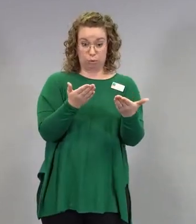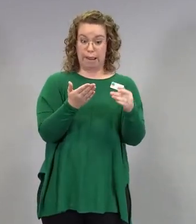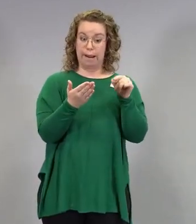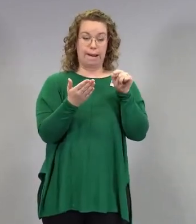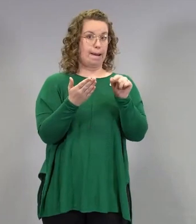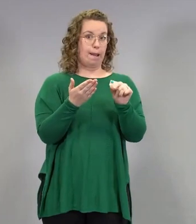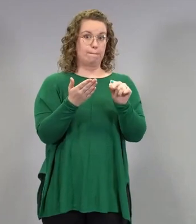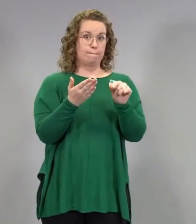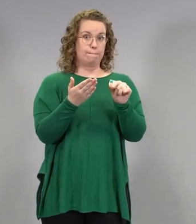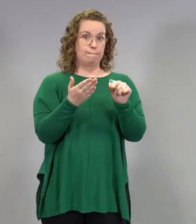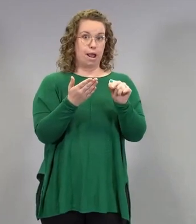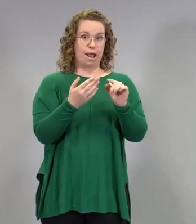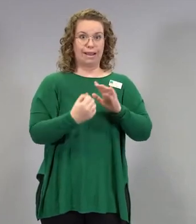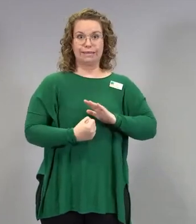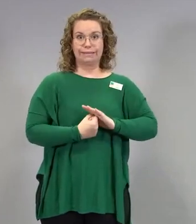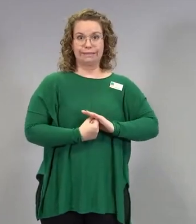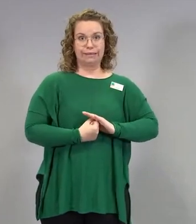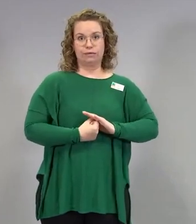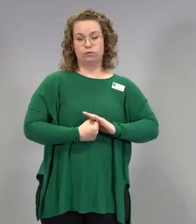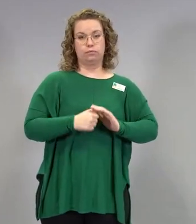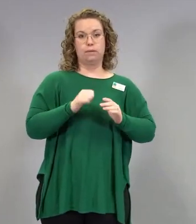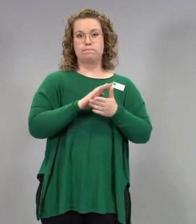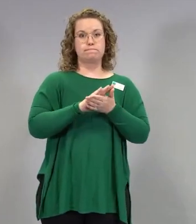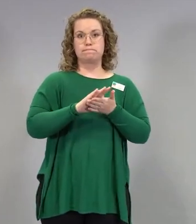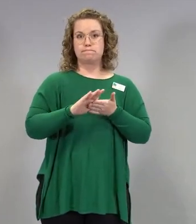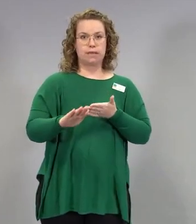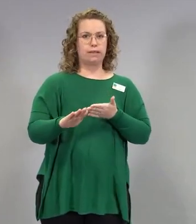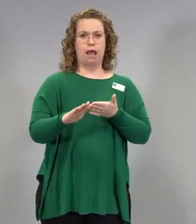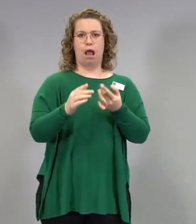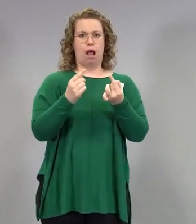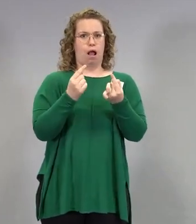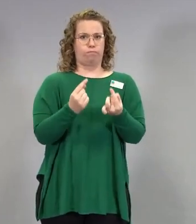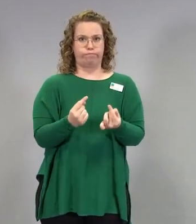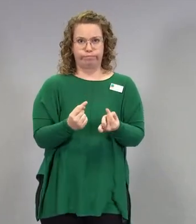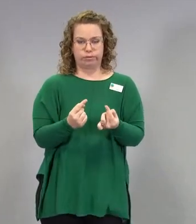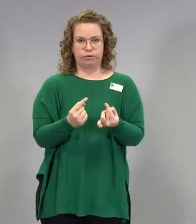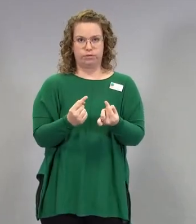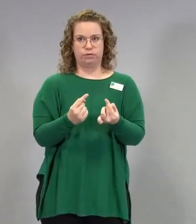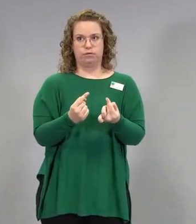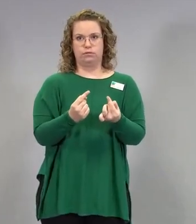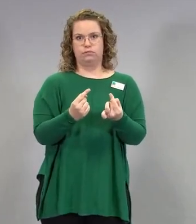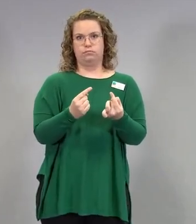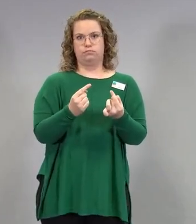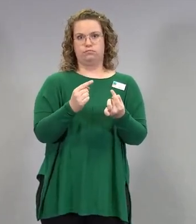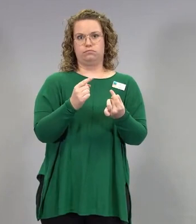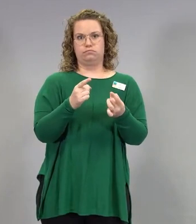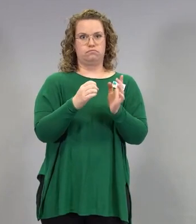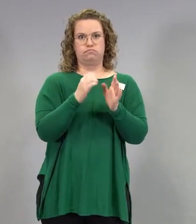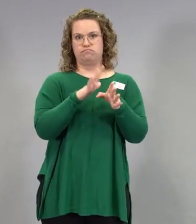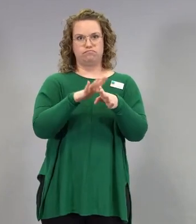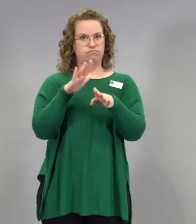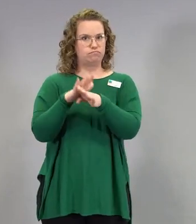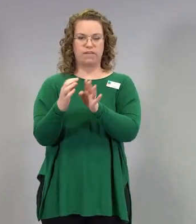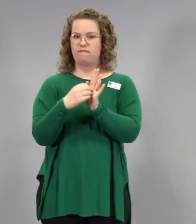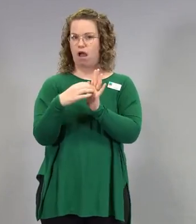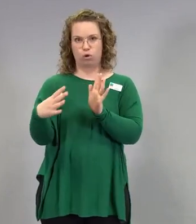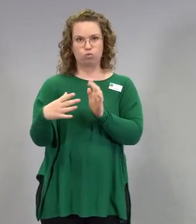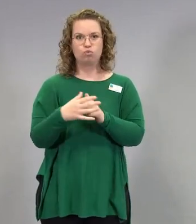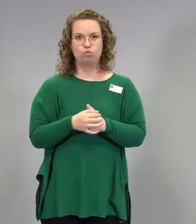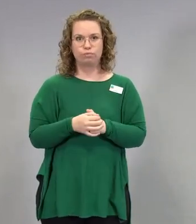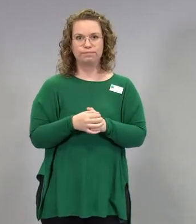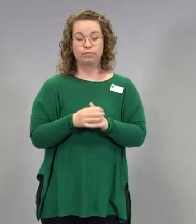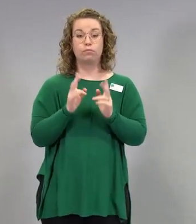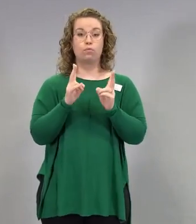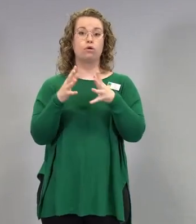aiheuta sikiöepämuodostumia. Yhdysvalloista juuri tällä viikolla julkaistu tiedot